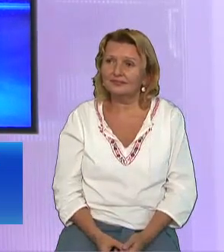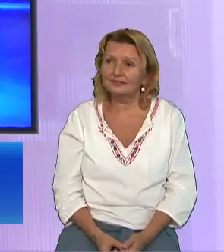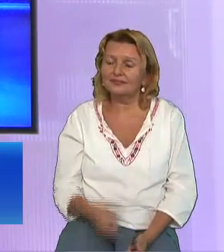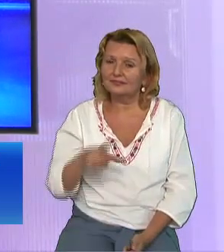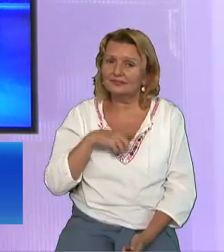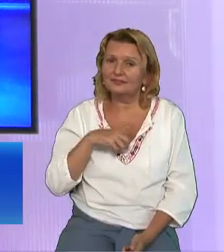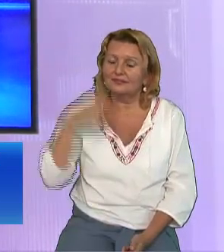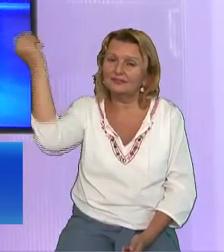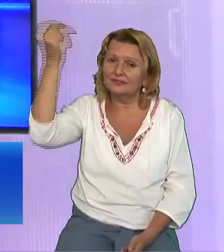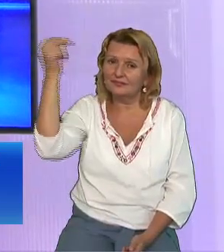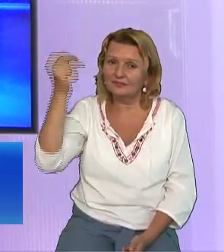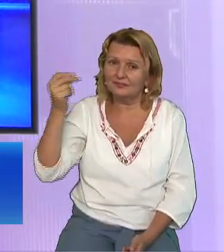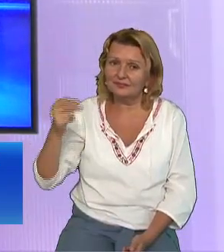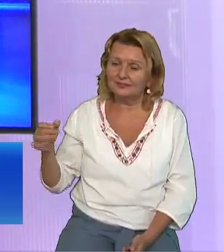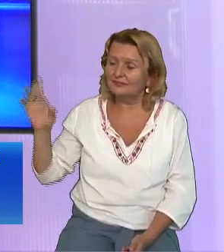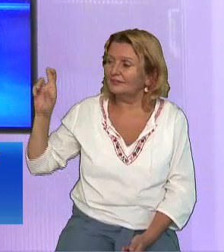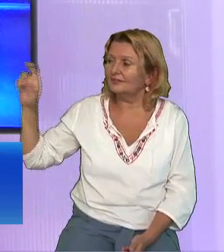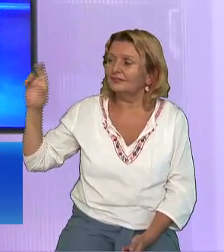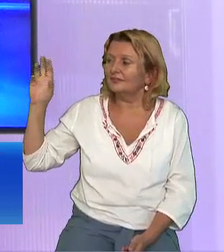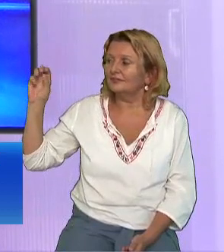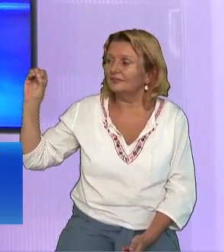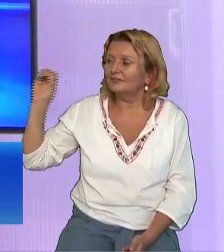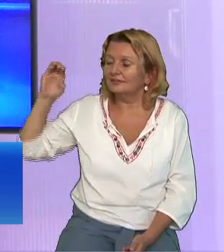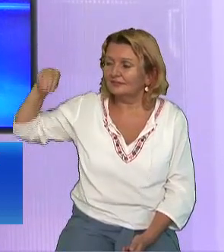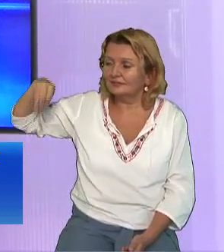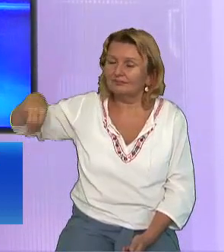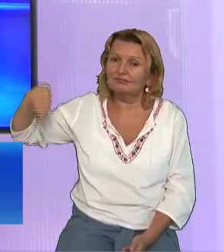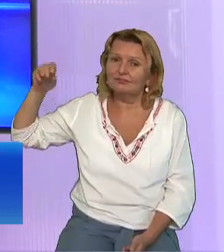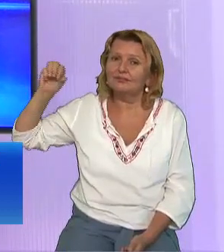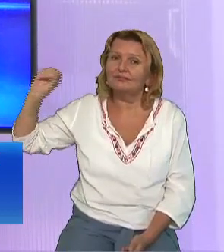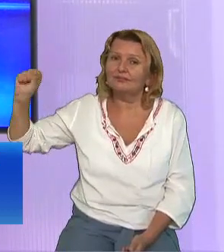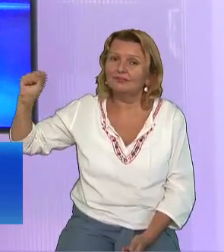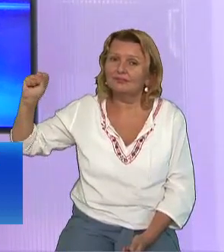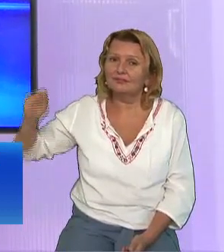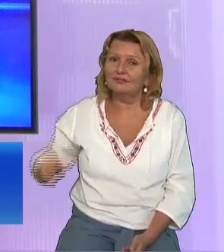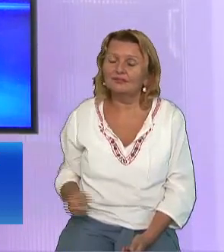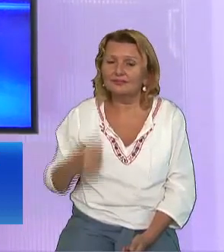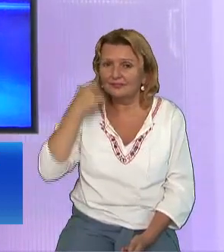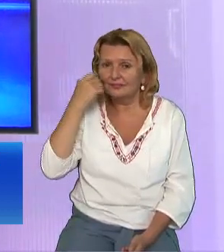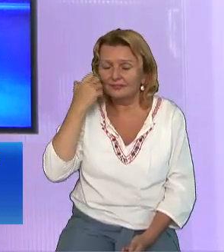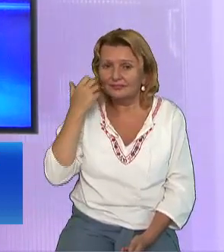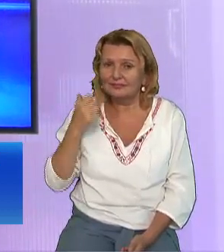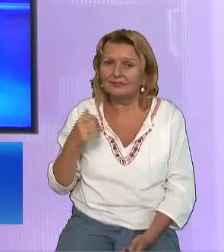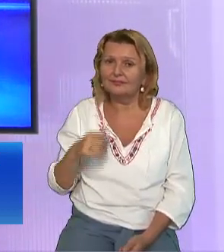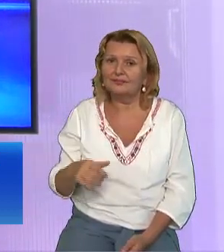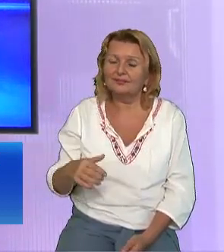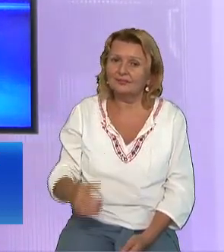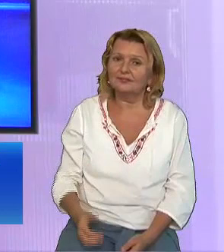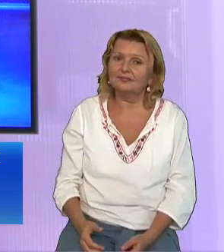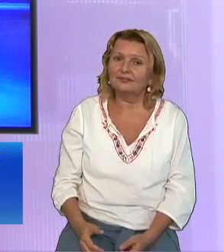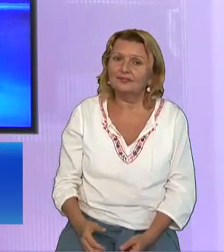Se poate vedea până astăzi Acest moment imortalizat de Michelangelo În care Maria îl ține pe Iisus Hristos în brațe răvășită